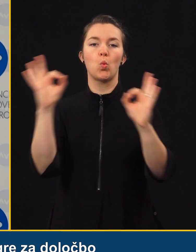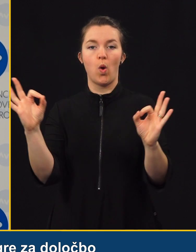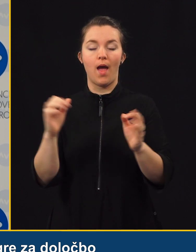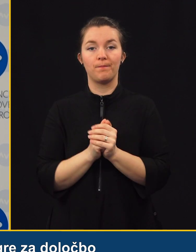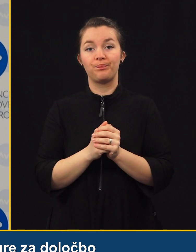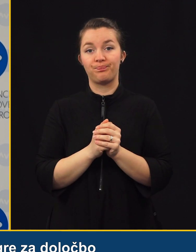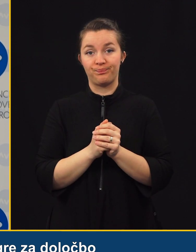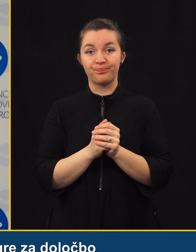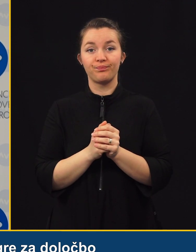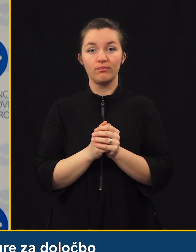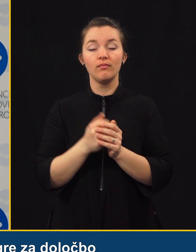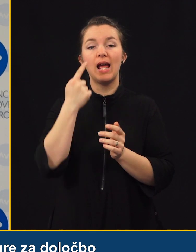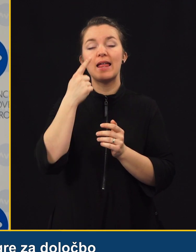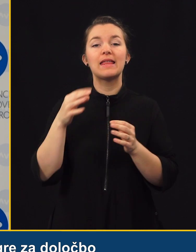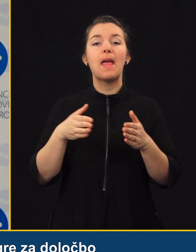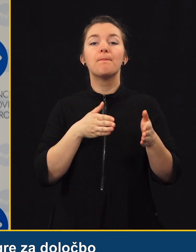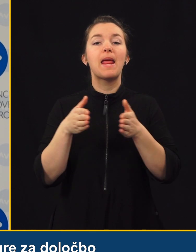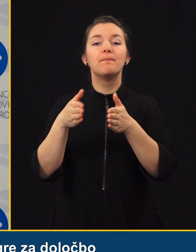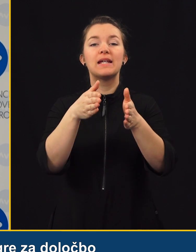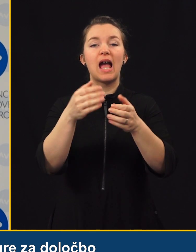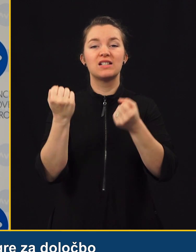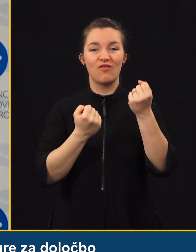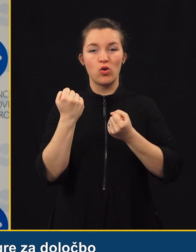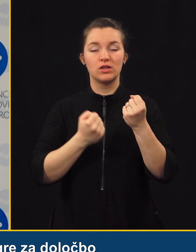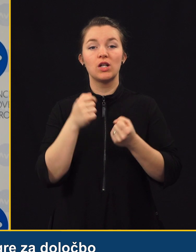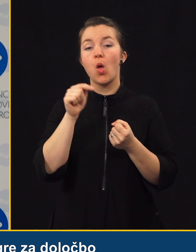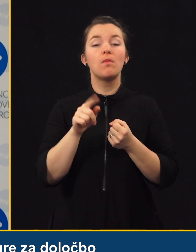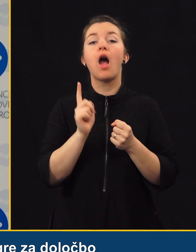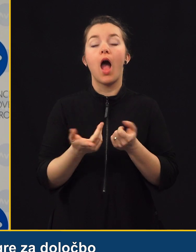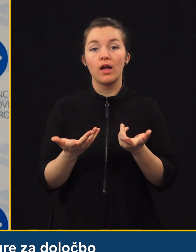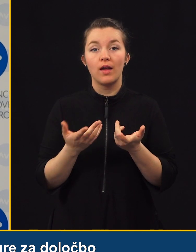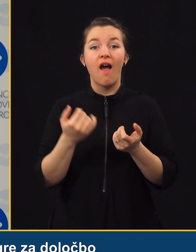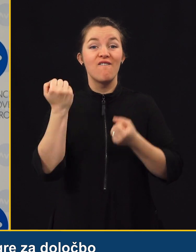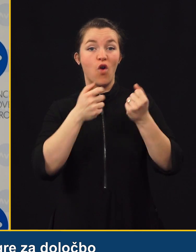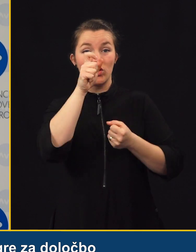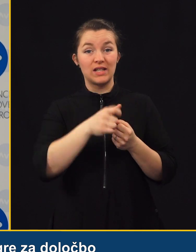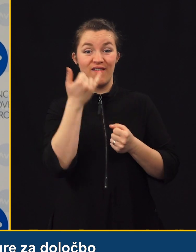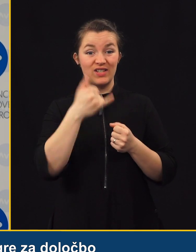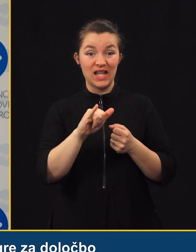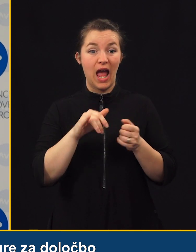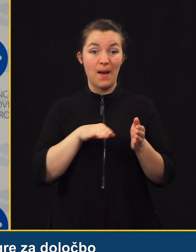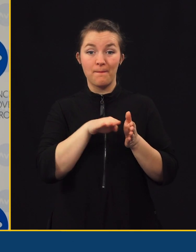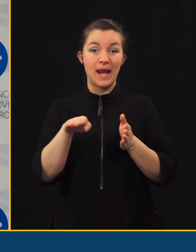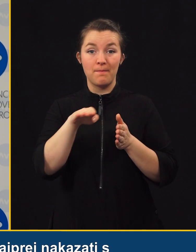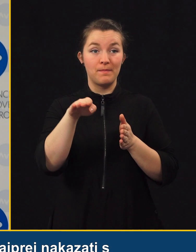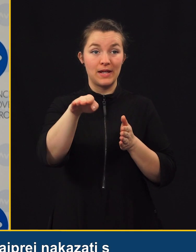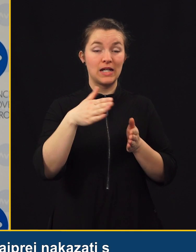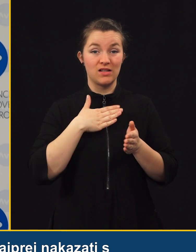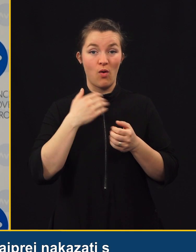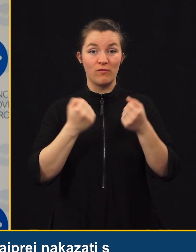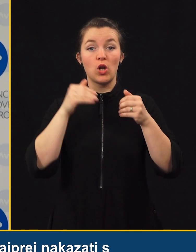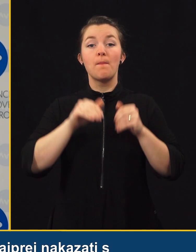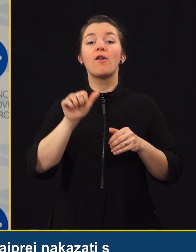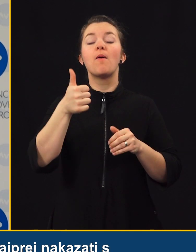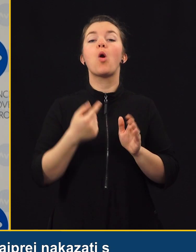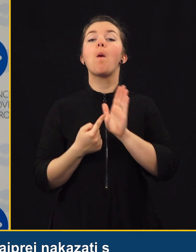z vozilom, gre za določbo v zakonu pravilih cestnega prometa, kjer voznik, vsak premik za svojim vozilom mora